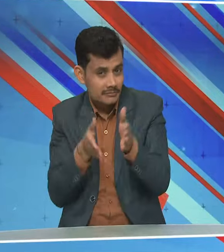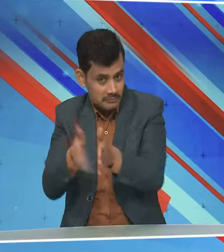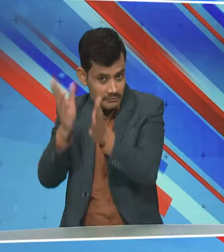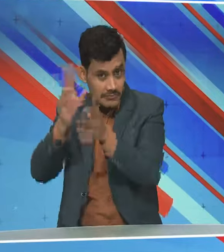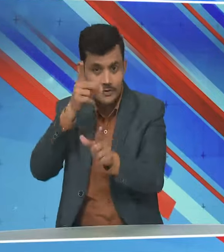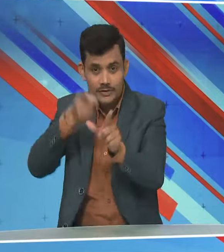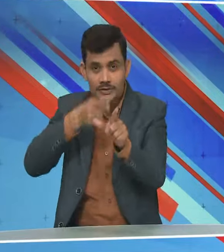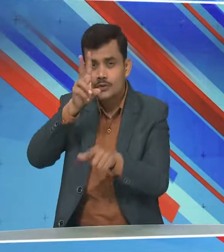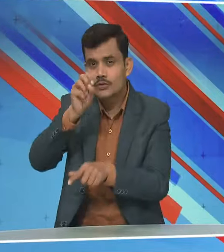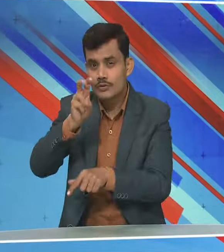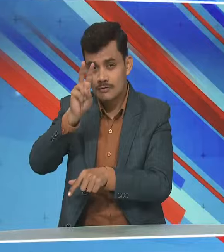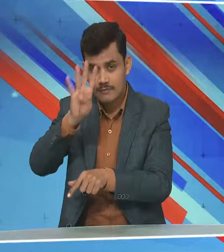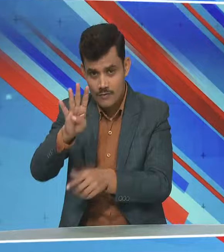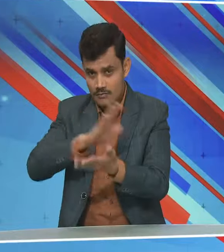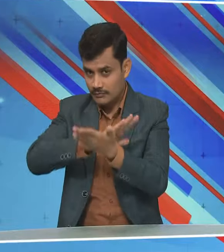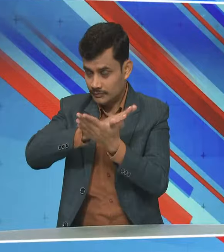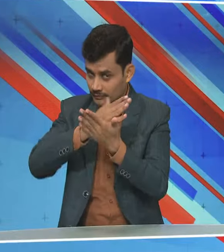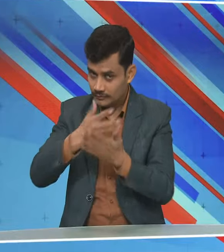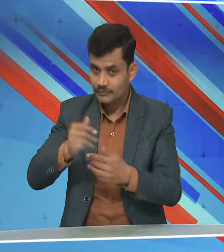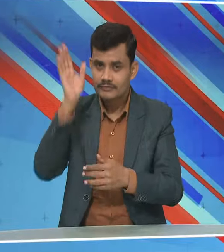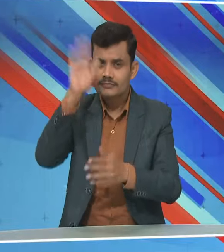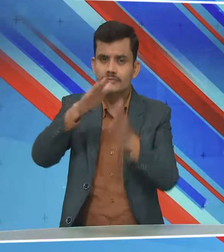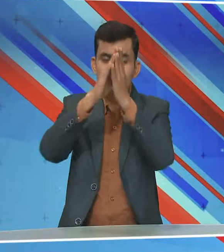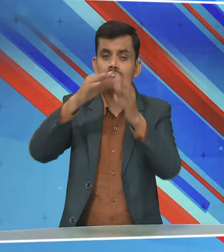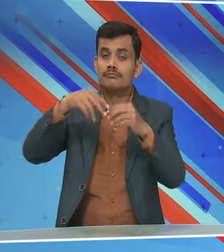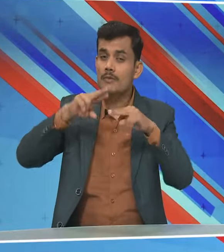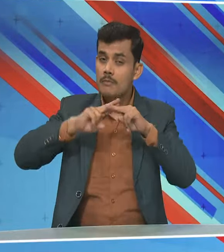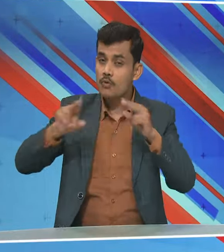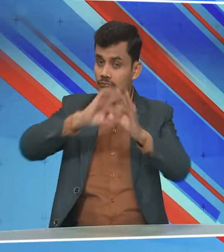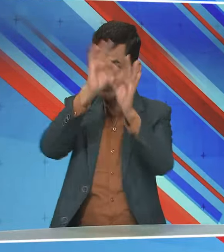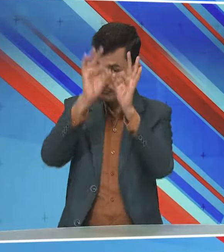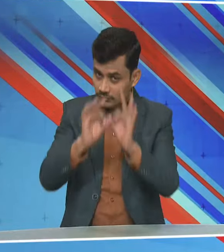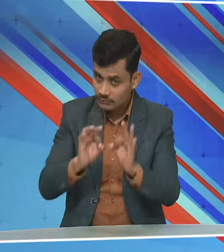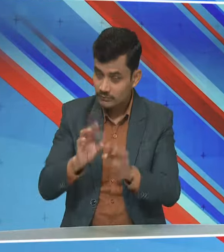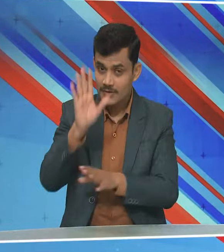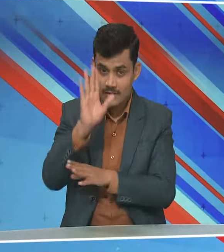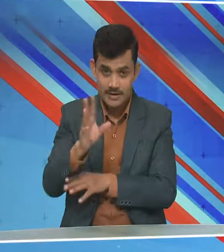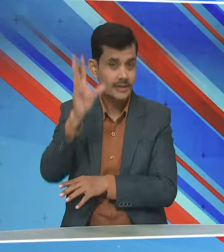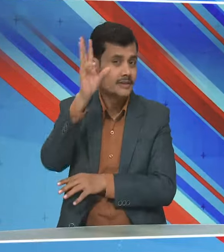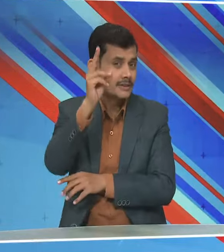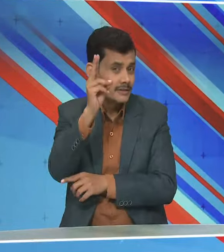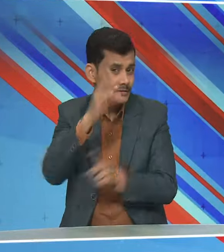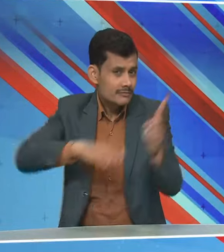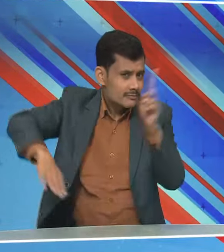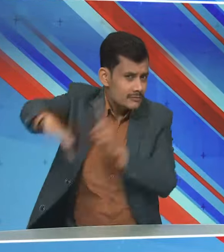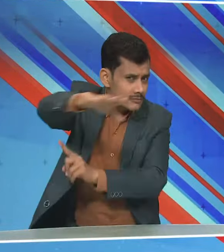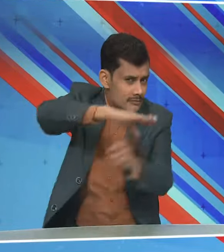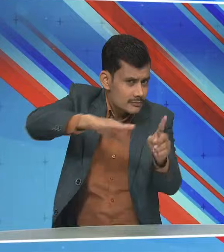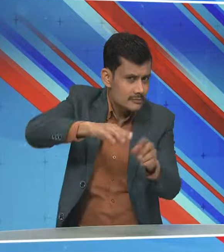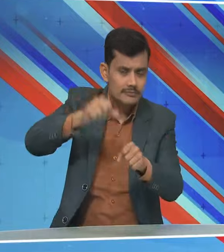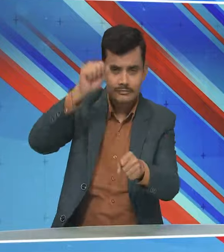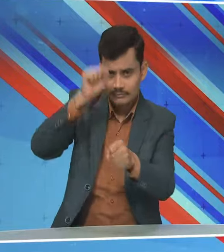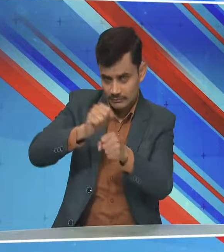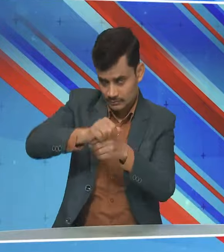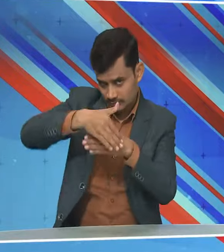में पूर्ण होगा जब पूरे मंदिर का निर्माड हो जाएगा और तीसरा चरण परिसर का निर्माड कारे होगा